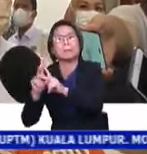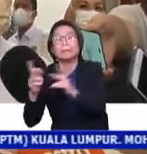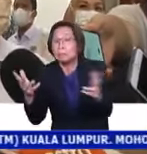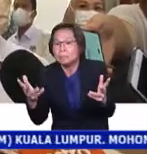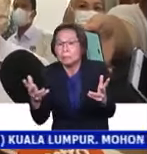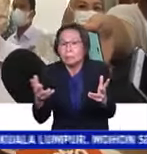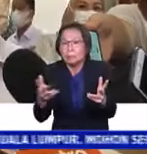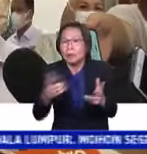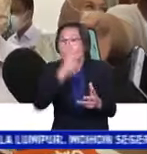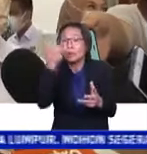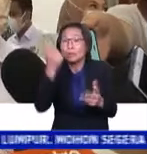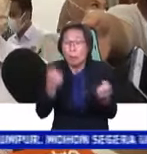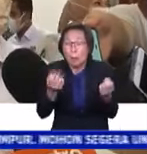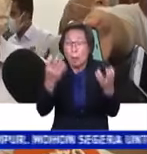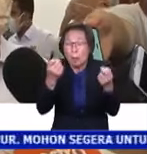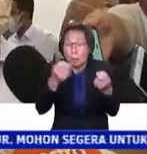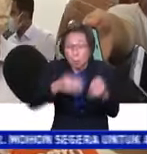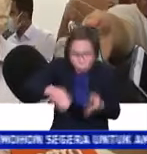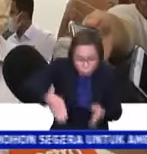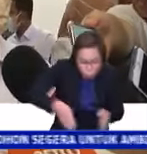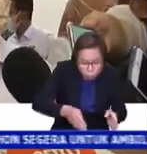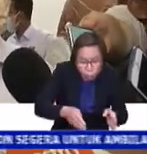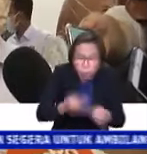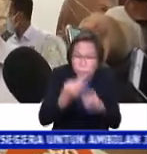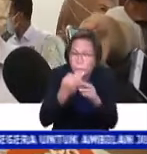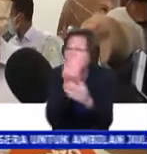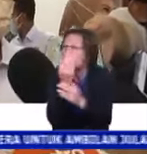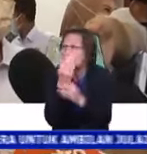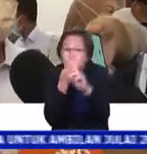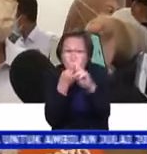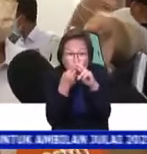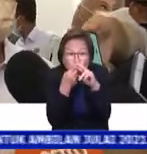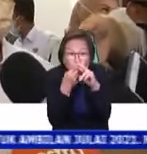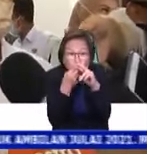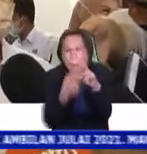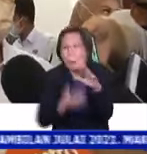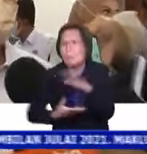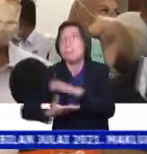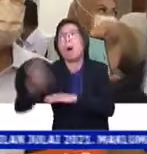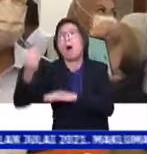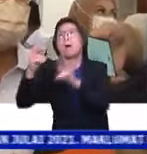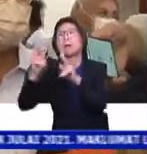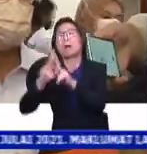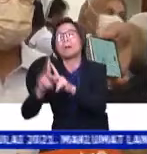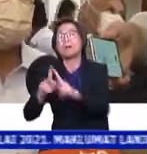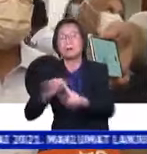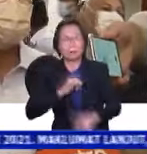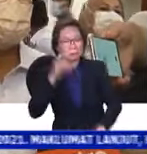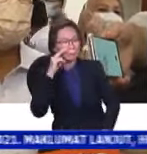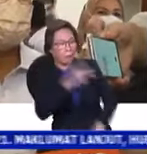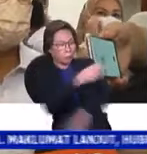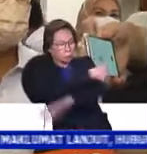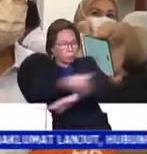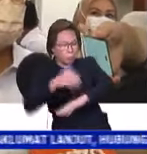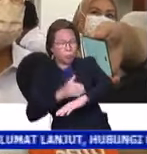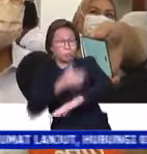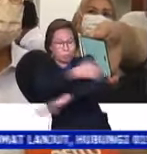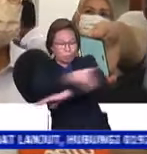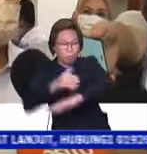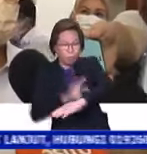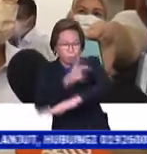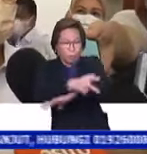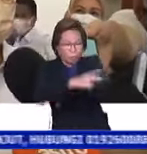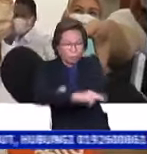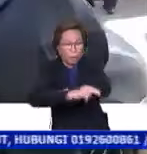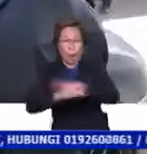lorong tikus dan sebagainya. Dan kalau kita lihat, kes rentas negeri ini, kluster rentas negeri